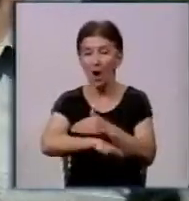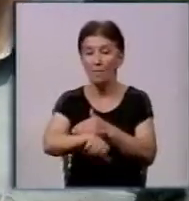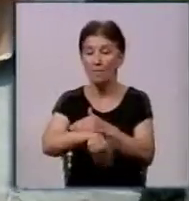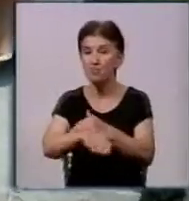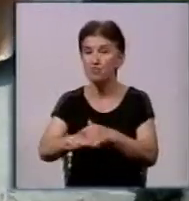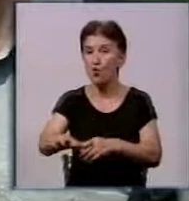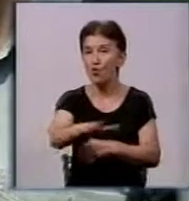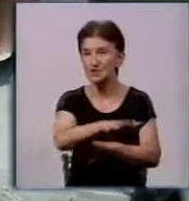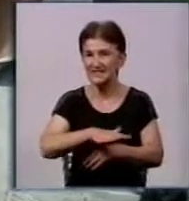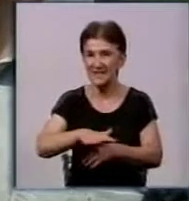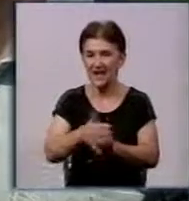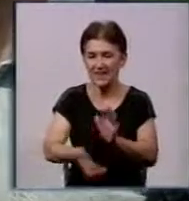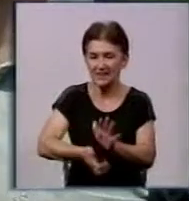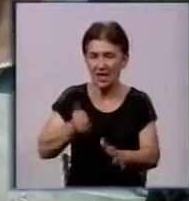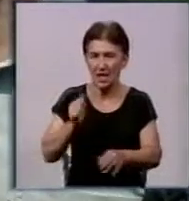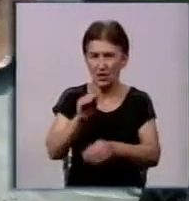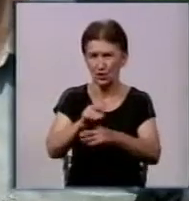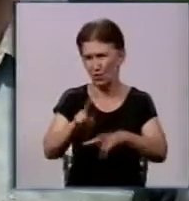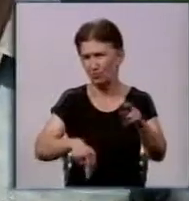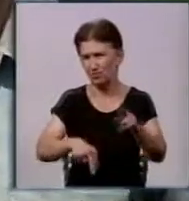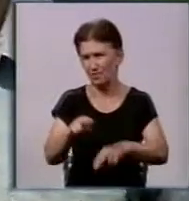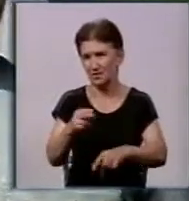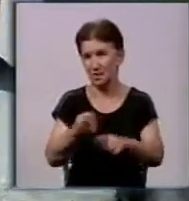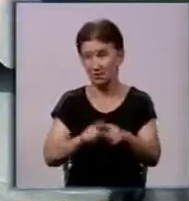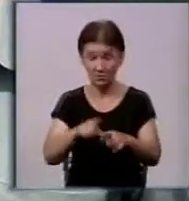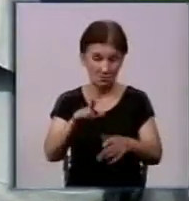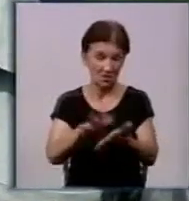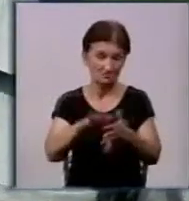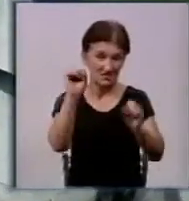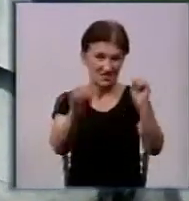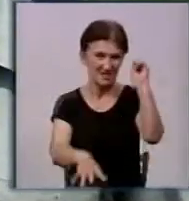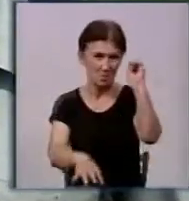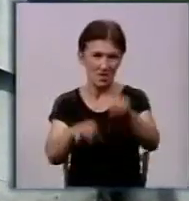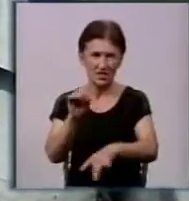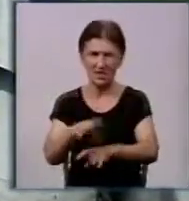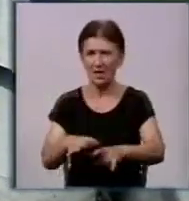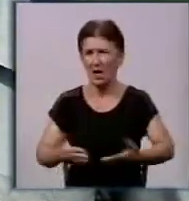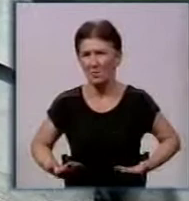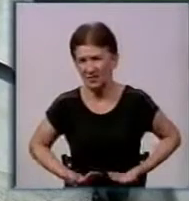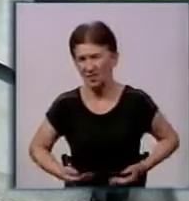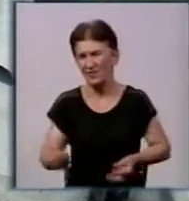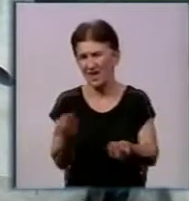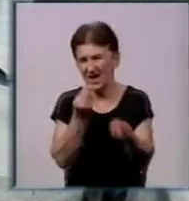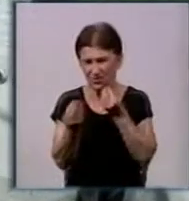недобудований будинок. Відповідно влаштували смітник, звозили побутове, харчове сміття,